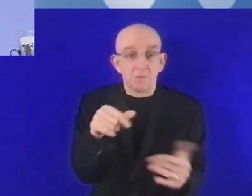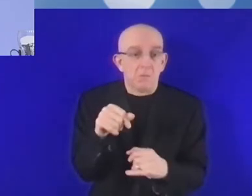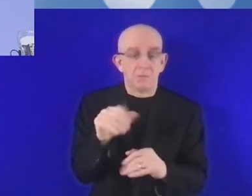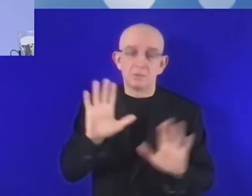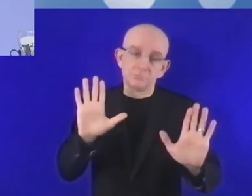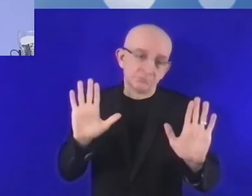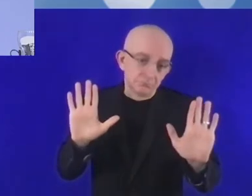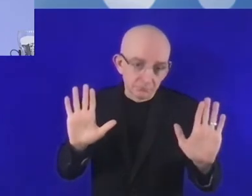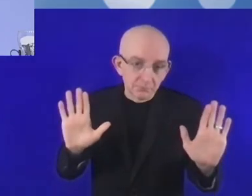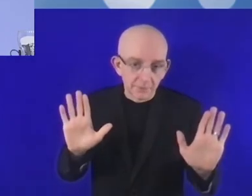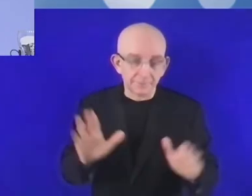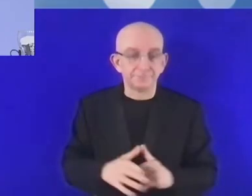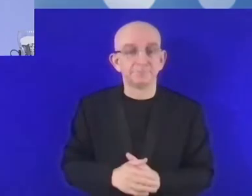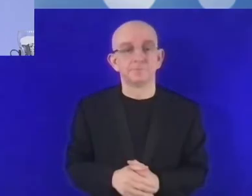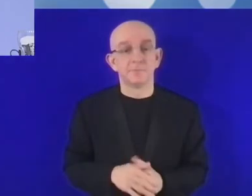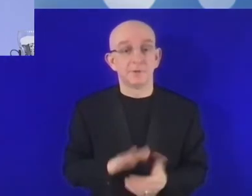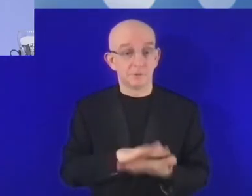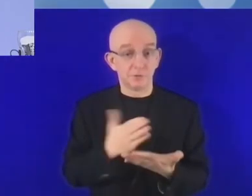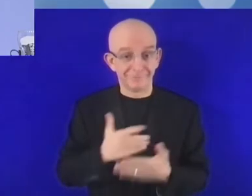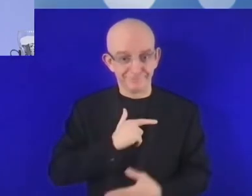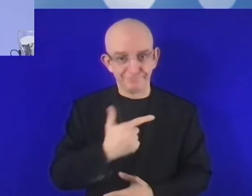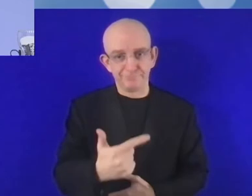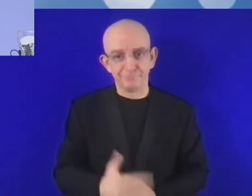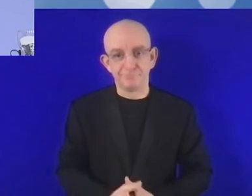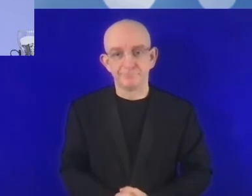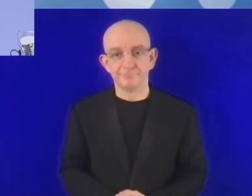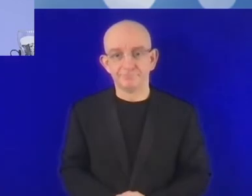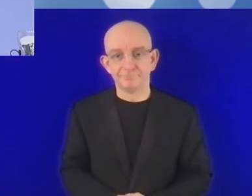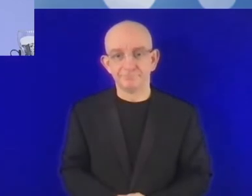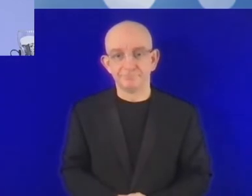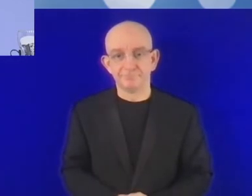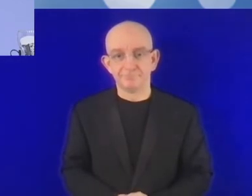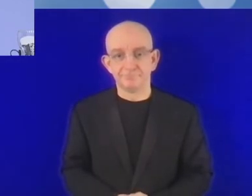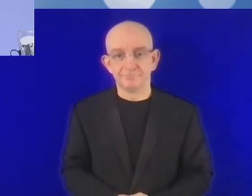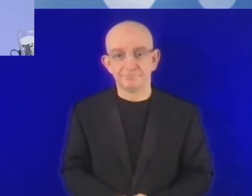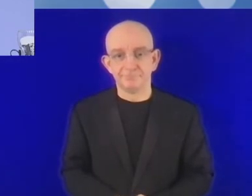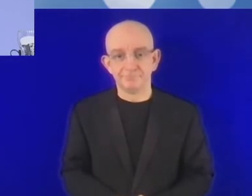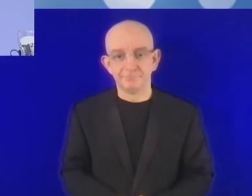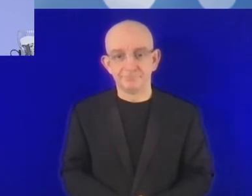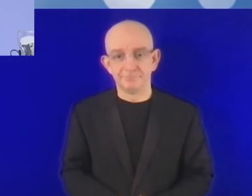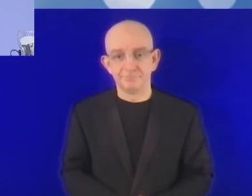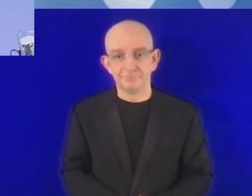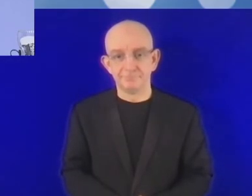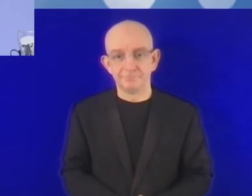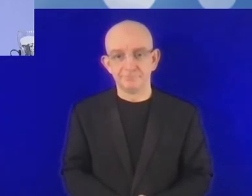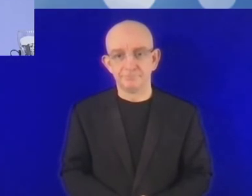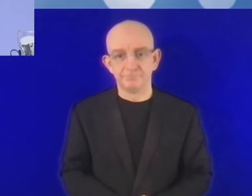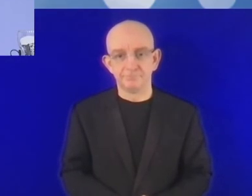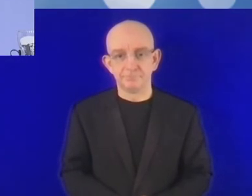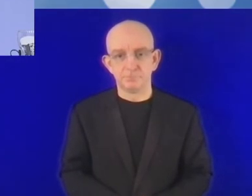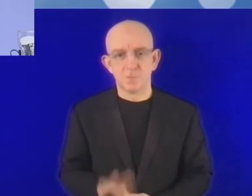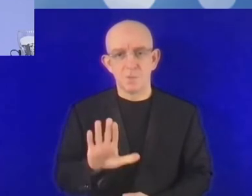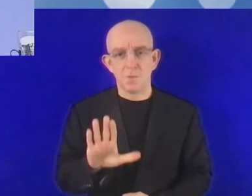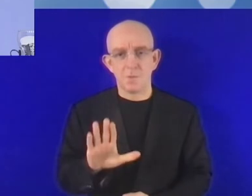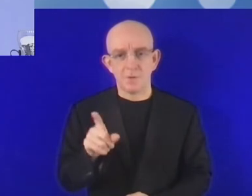do bardziej odważnych działań, to myślę, że można byłoby łatwiej pomóc państwom rozwijającym się, które na pewno takiego wsparcia